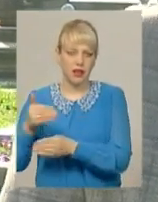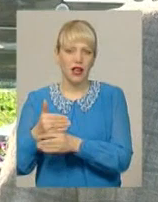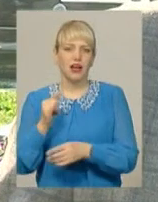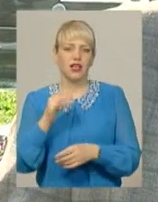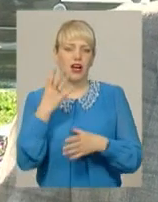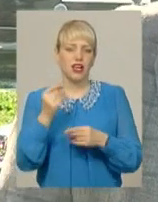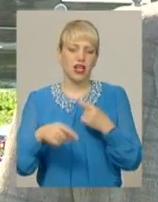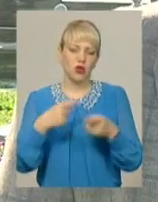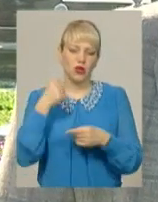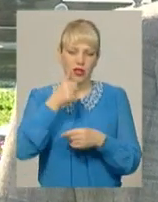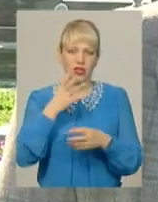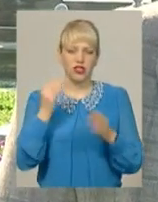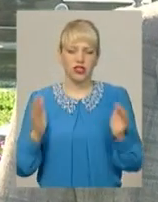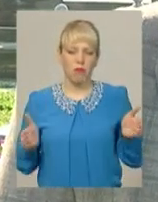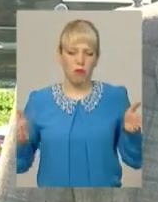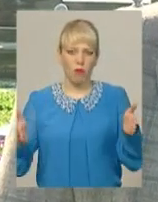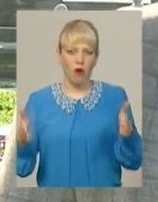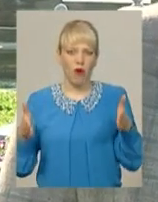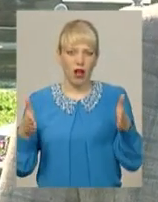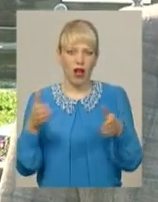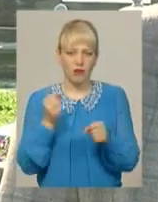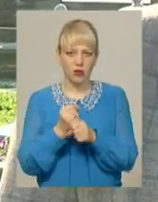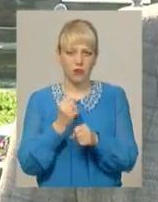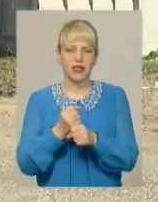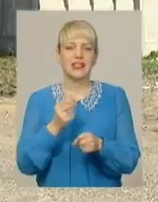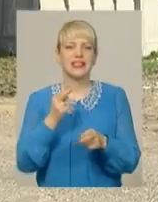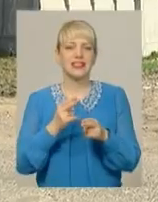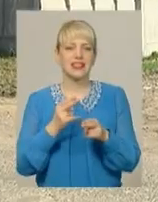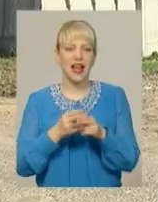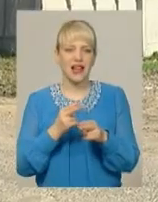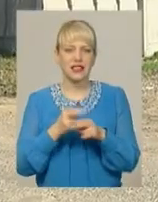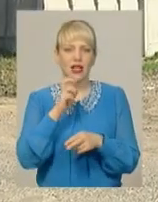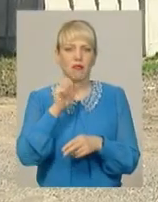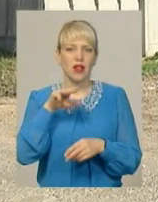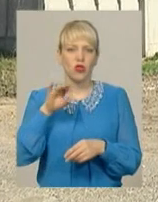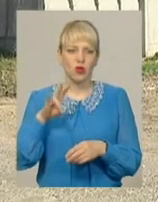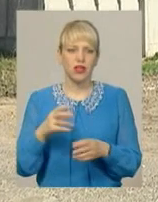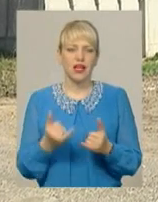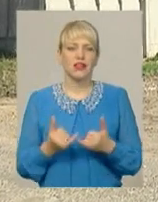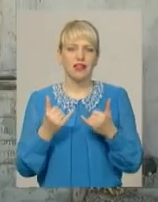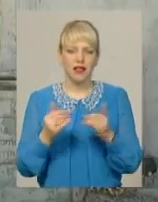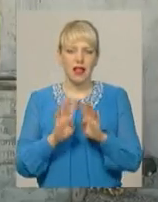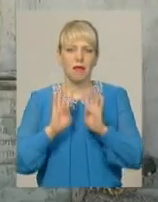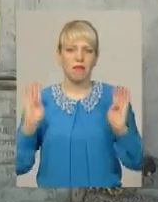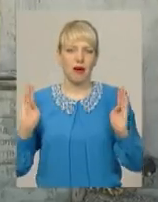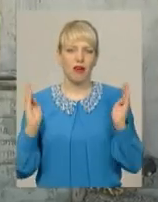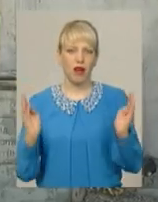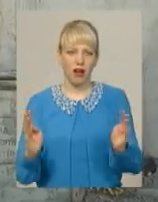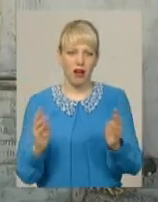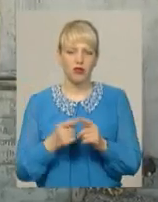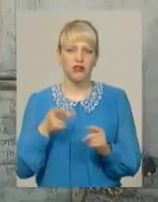транш, ще по боках загородили, залізобетонними плитами. На встановлення двометрового бетонного паркану в 2013